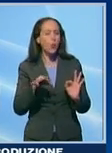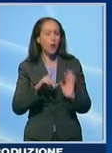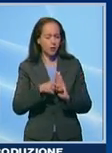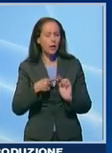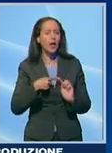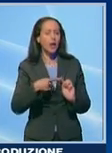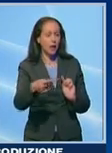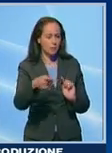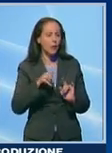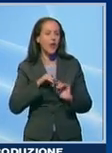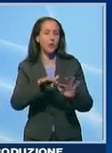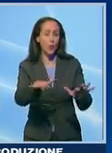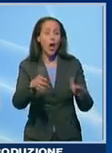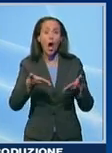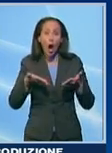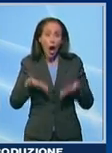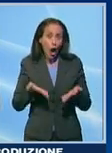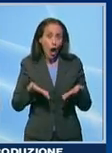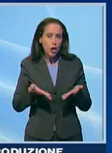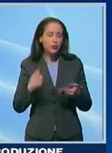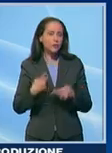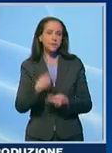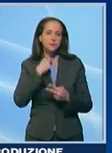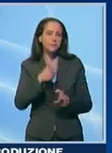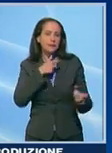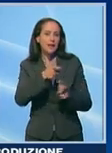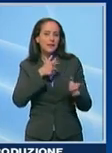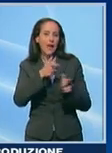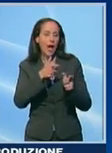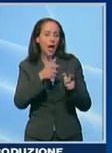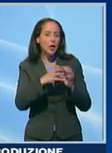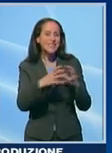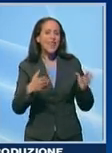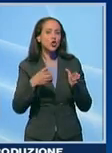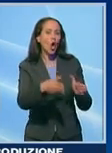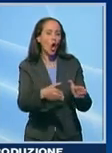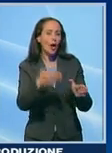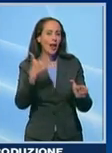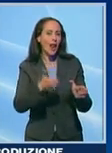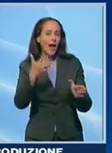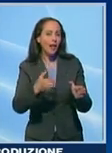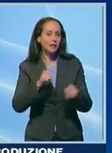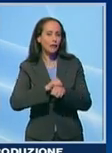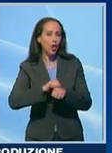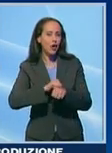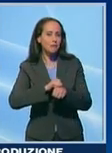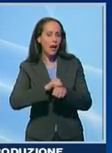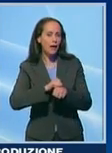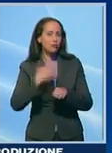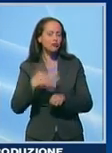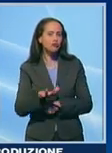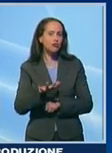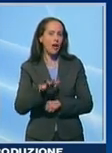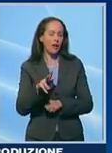tempo. Oggi però la contingenza ci porta a dialogare con il settore lattiero-caseare. Abbiamo convocato il 30 settembre, quindi la